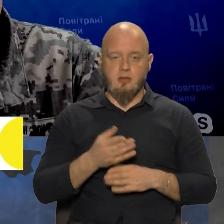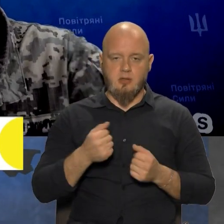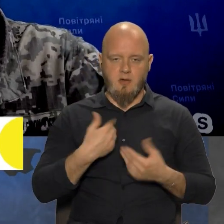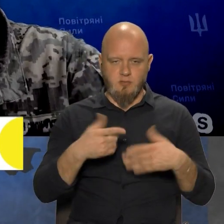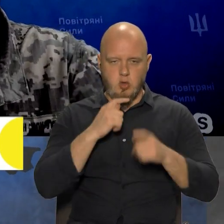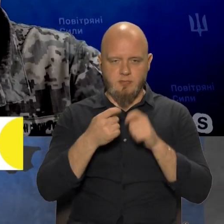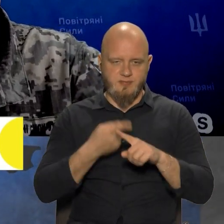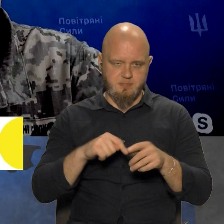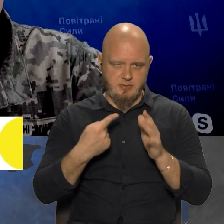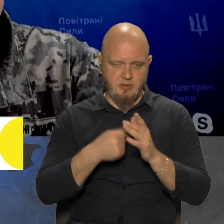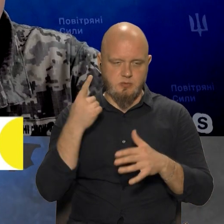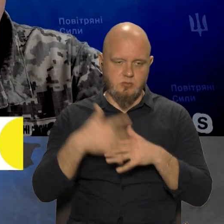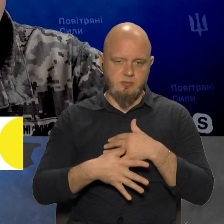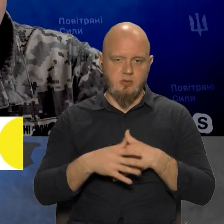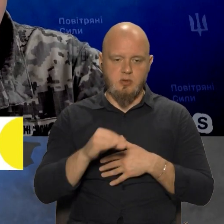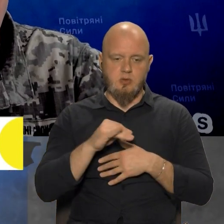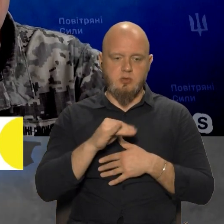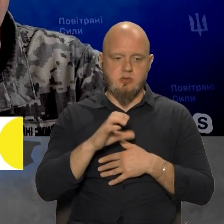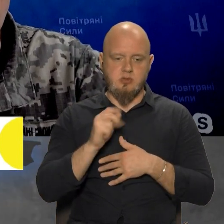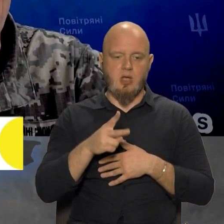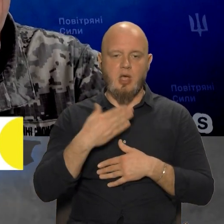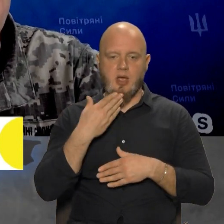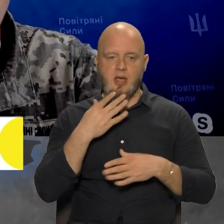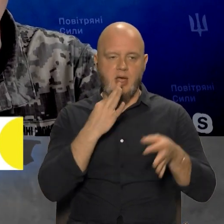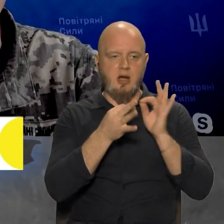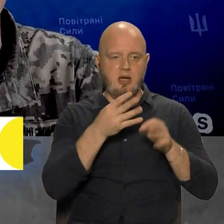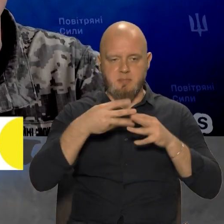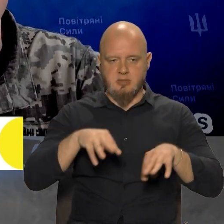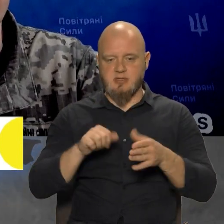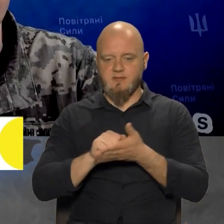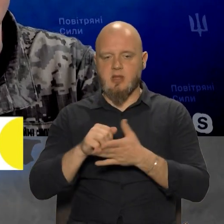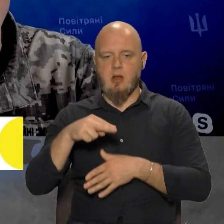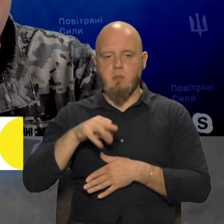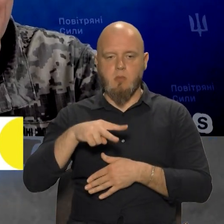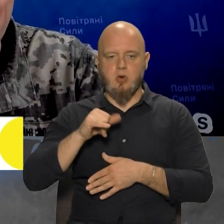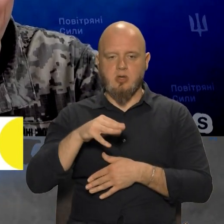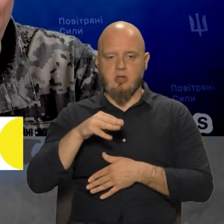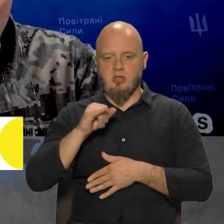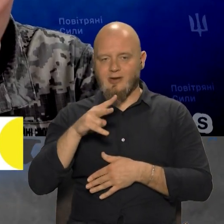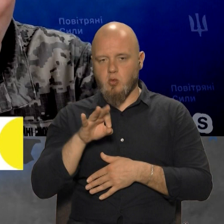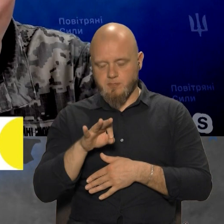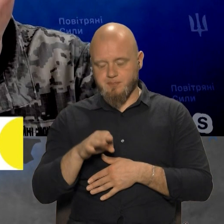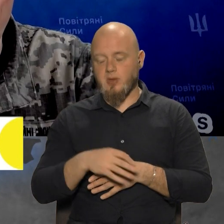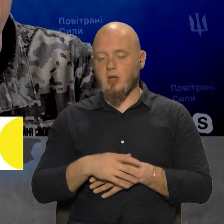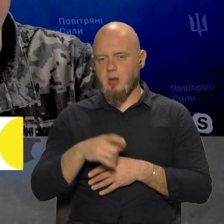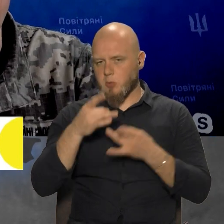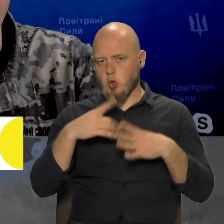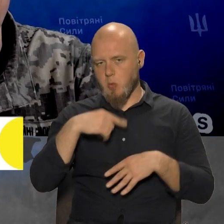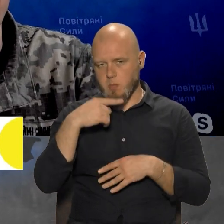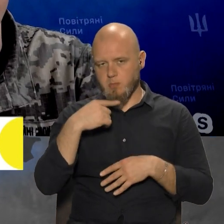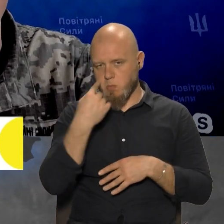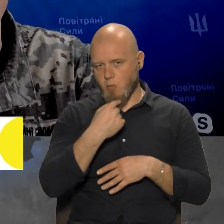вже коментував це питання, зрозумів. Юрій Сакра, міністр, так, видання «Політико». Мова простою мовою,